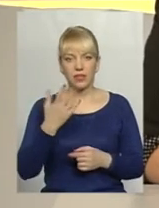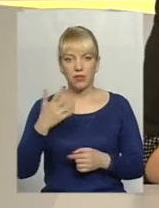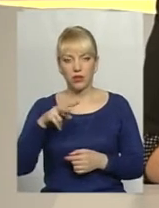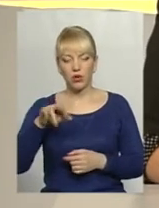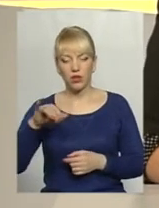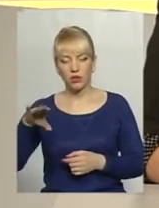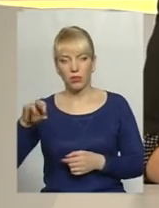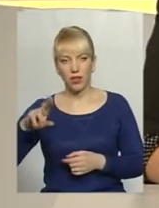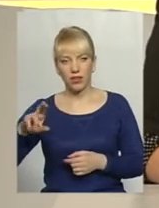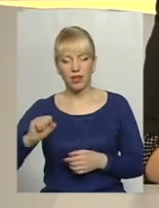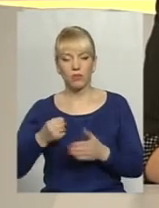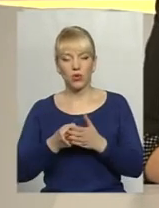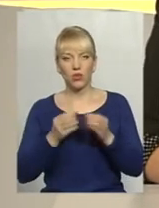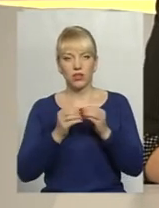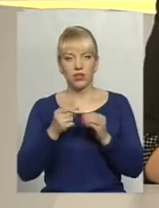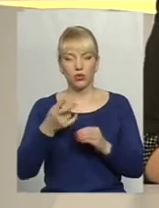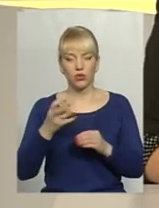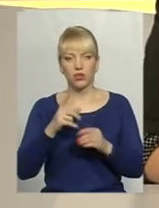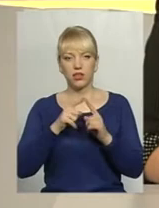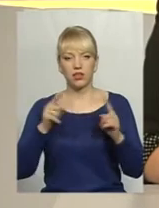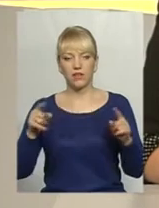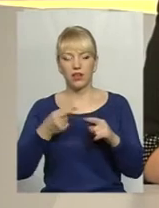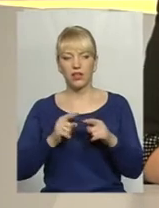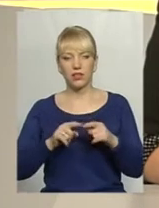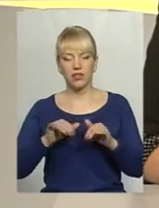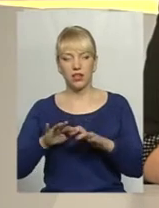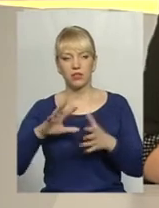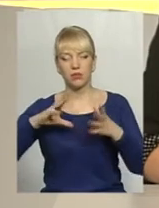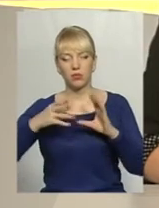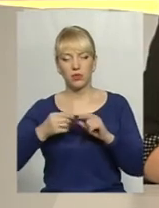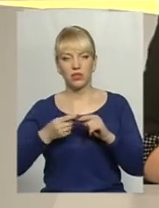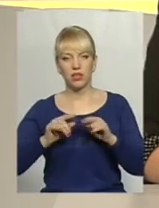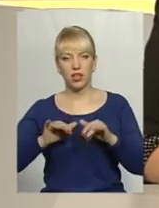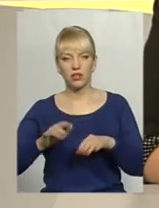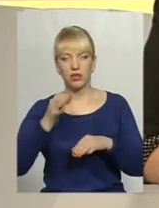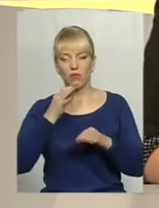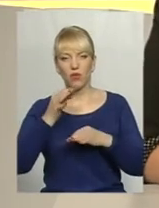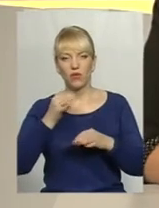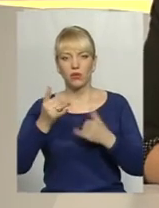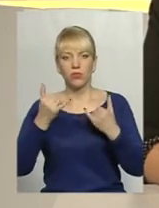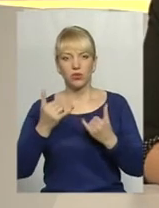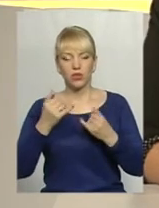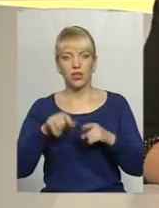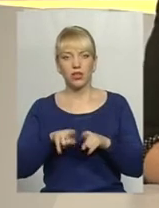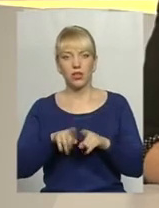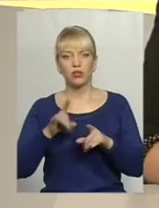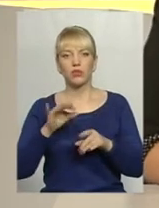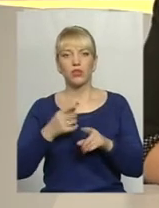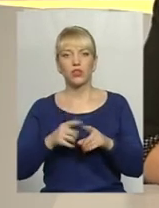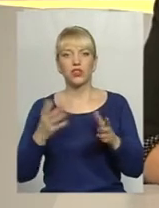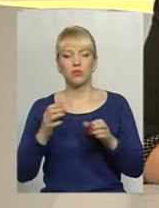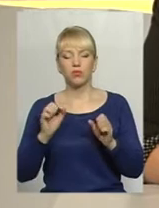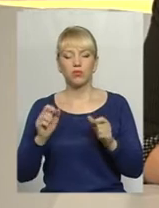по 10 грудня тривала ця акція. Про підсумки цієї акції поговоримо сьогодні, а також про те, чи можливо